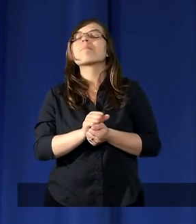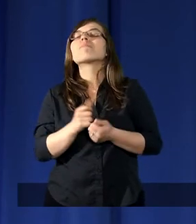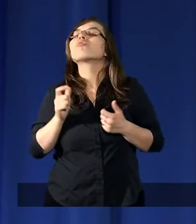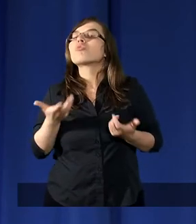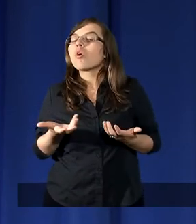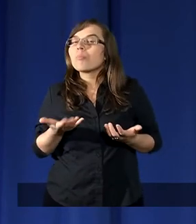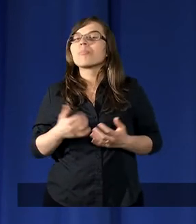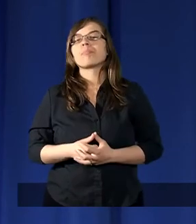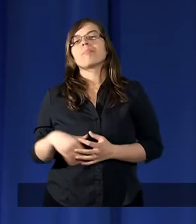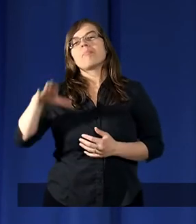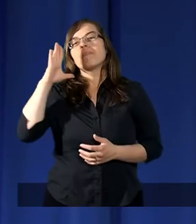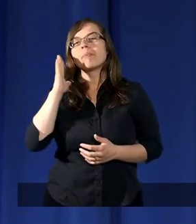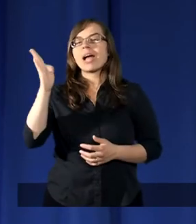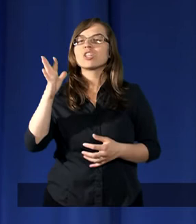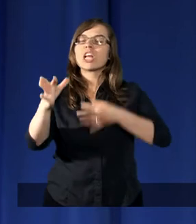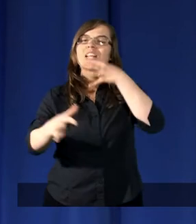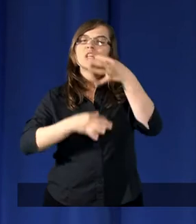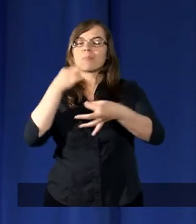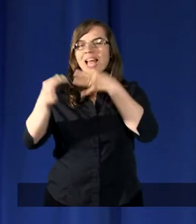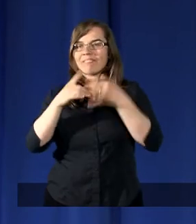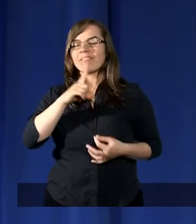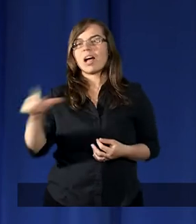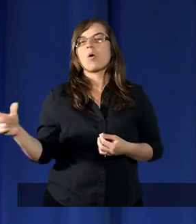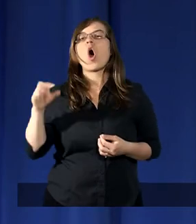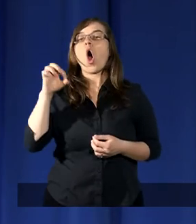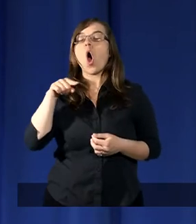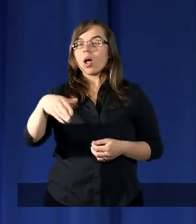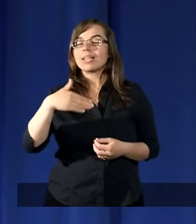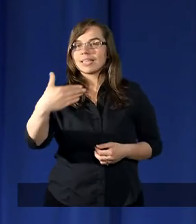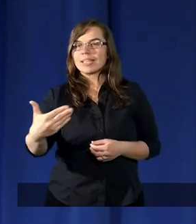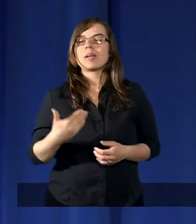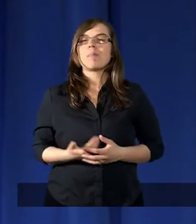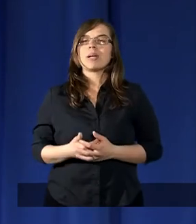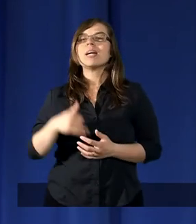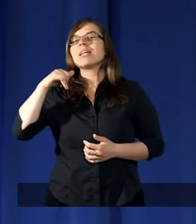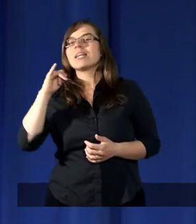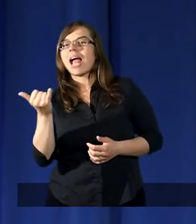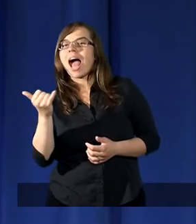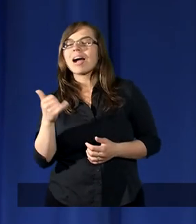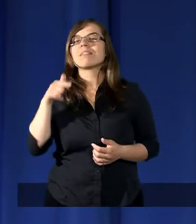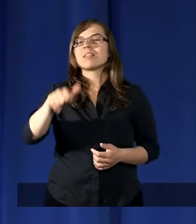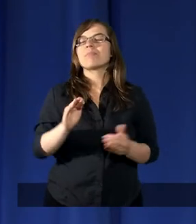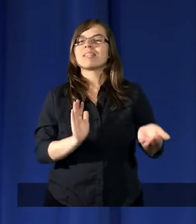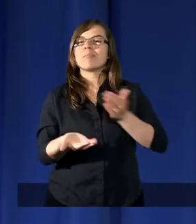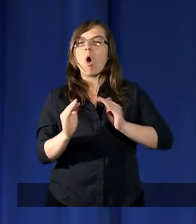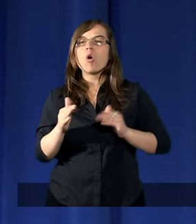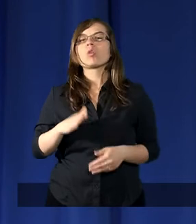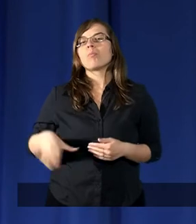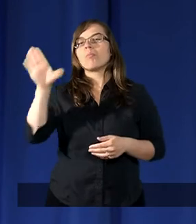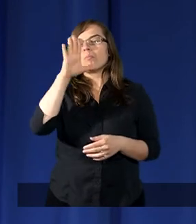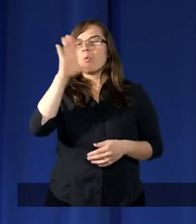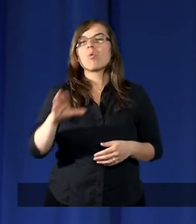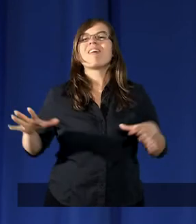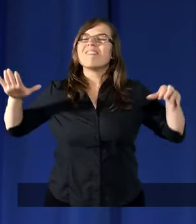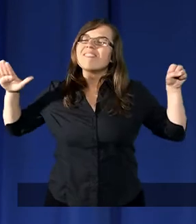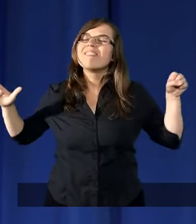będzie śpiewał o tym, w jaki sposób Bóg